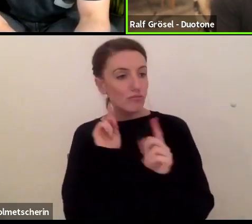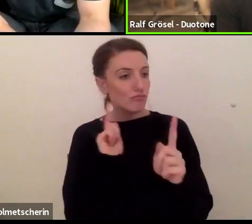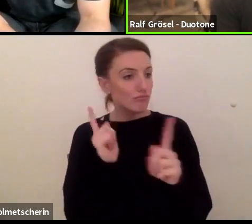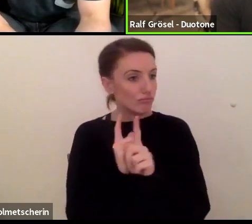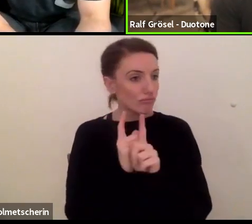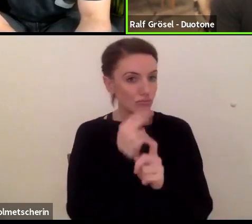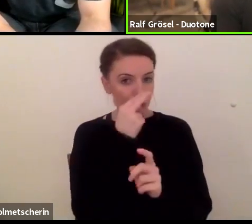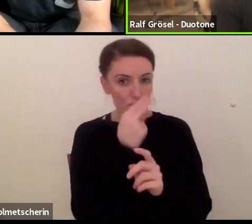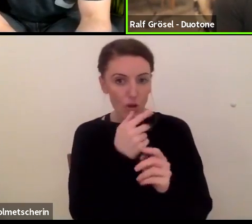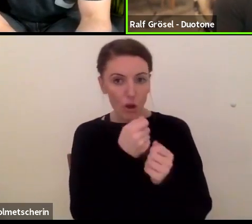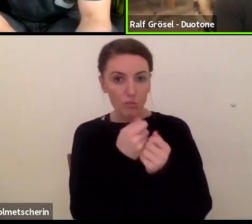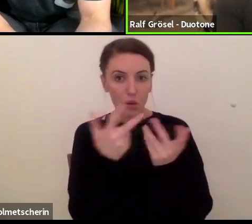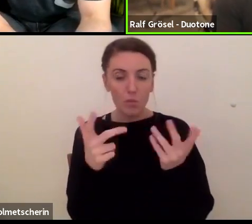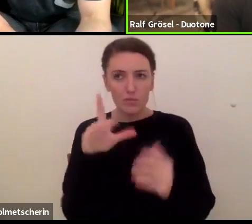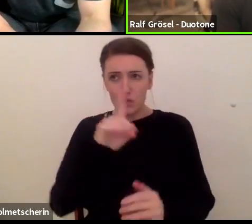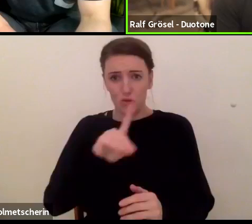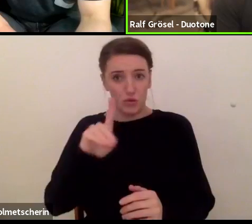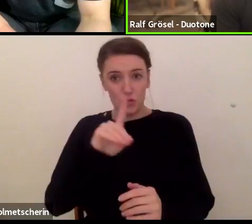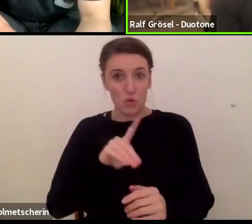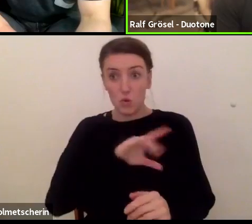vertreten, überall auf der Welt